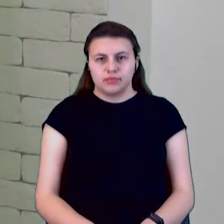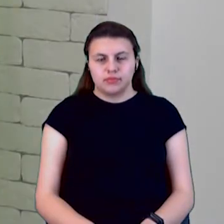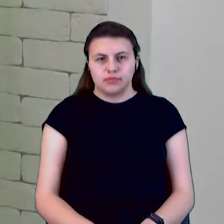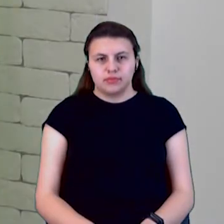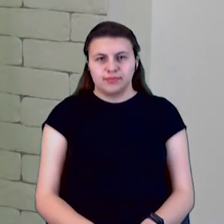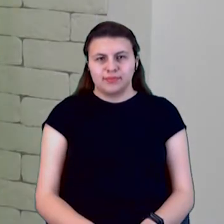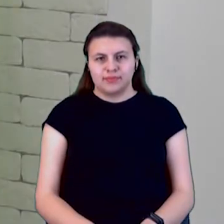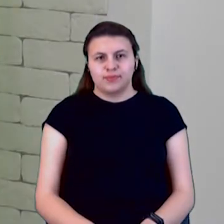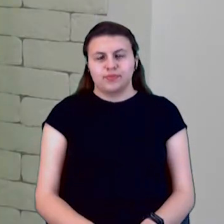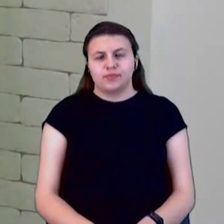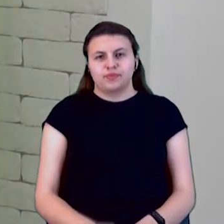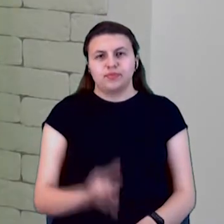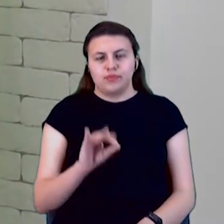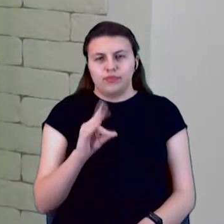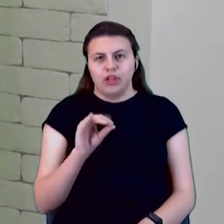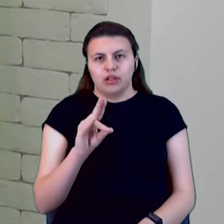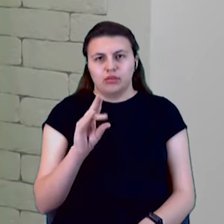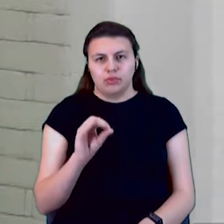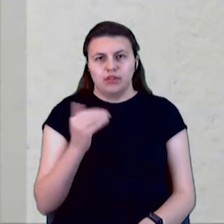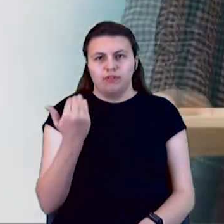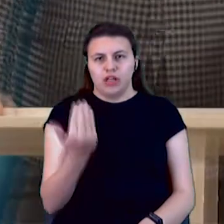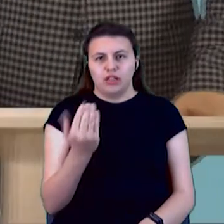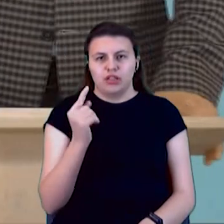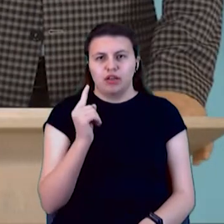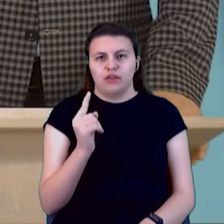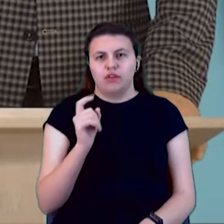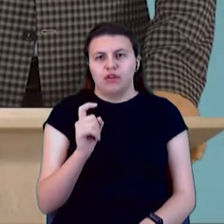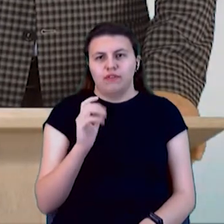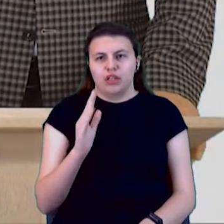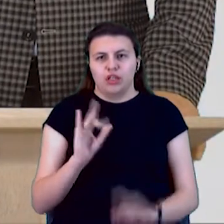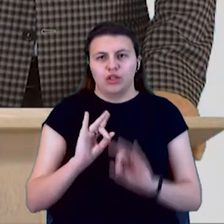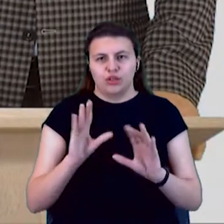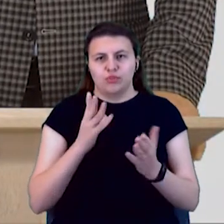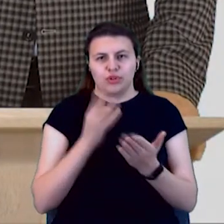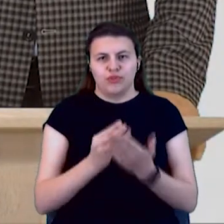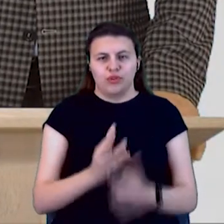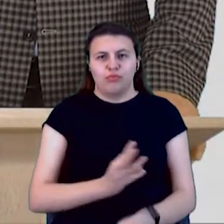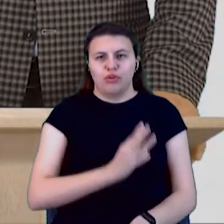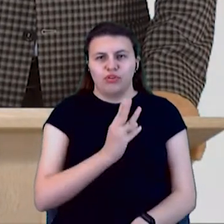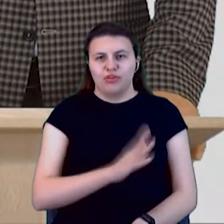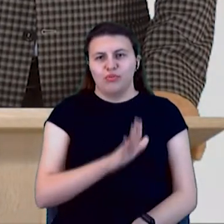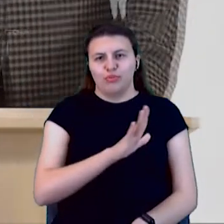Пане Володимире, ваша хвилина. Розкажіть і ви про свою мотивацію бути депутатом.